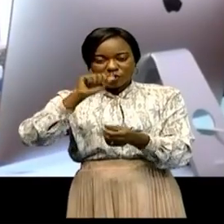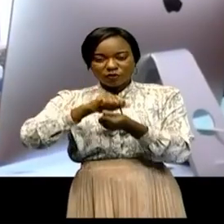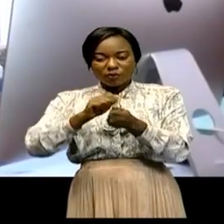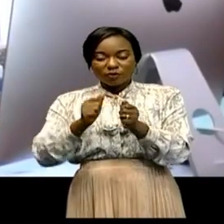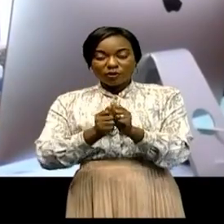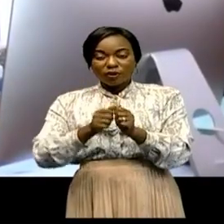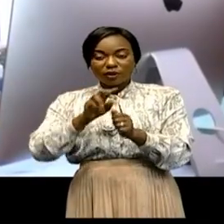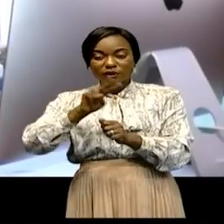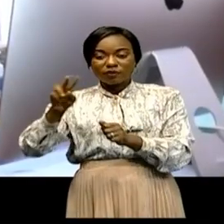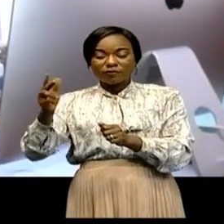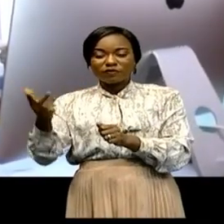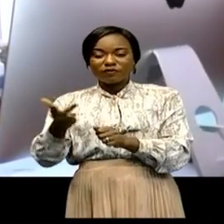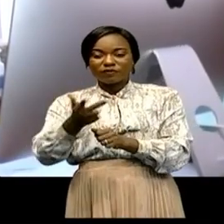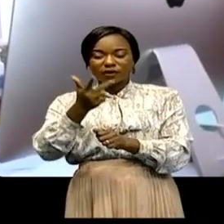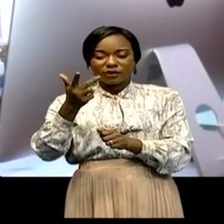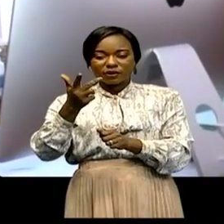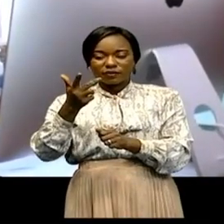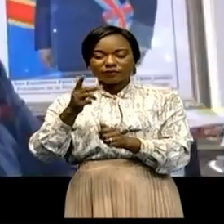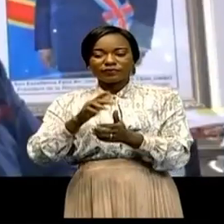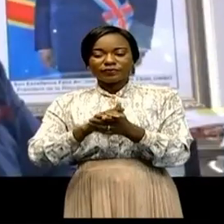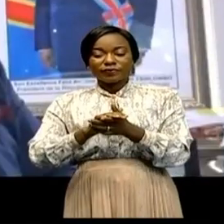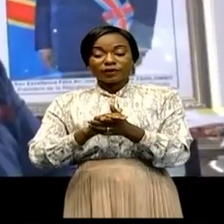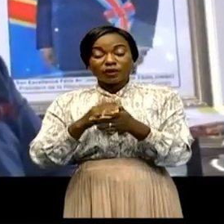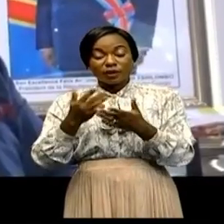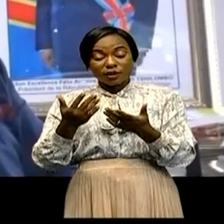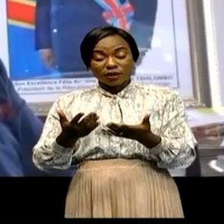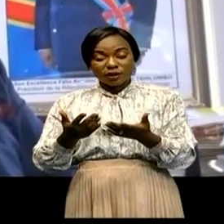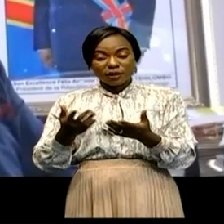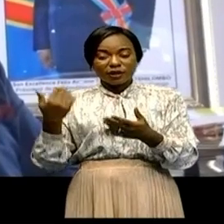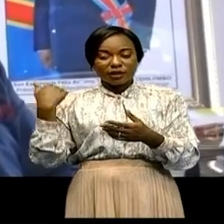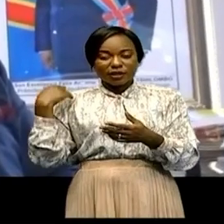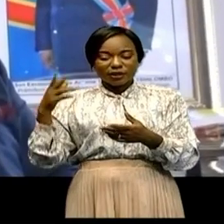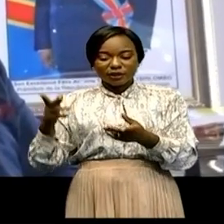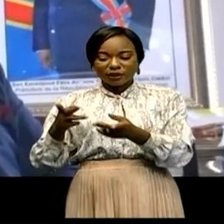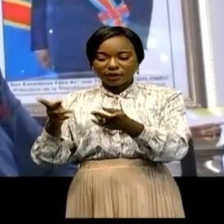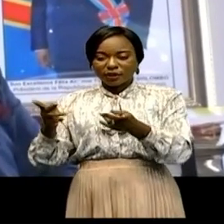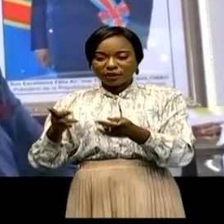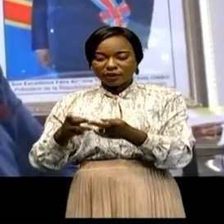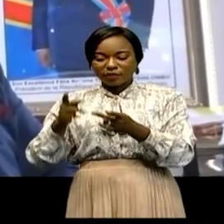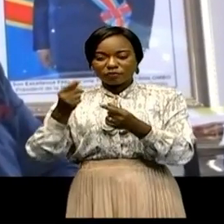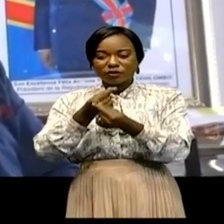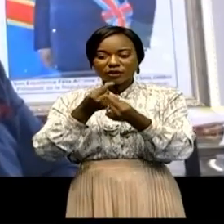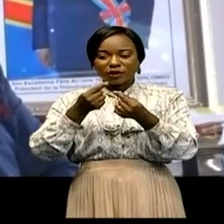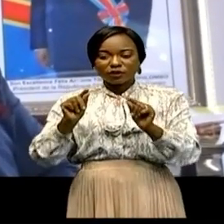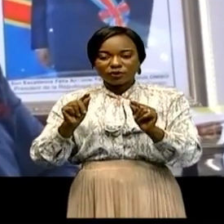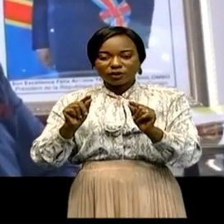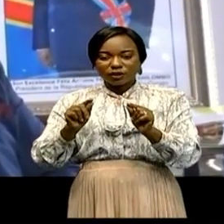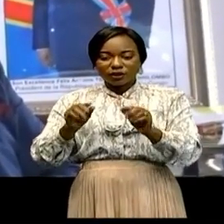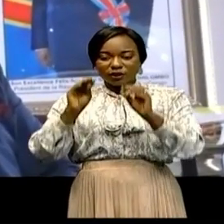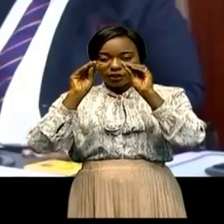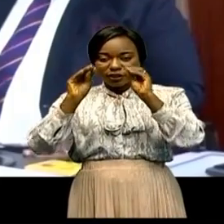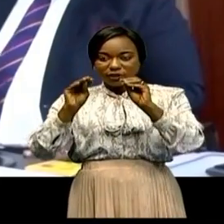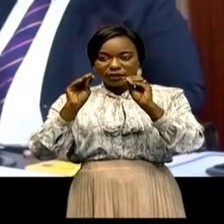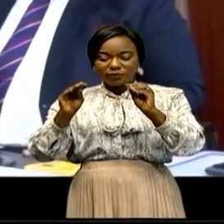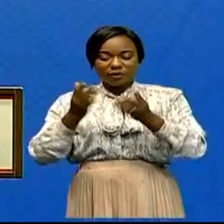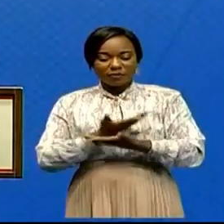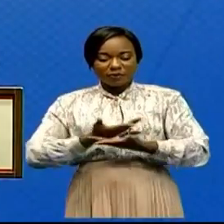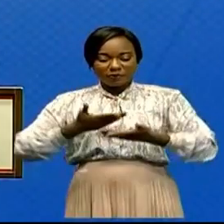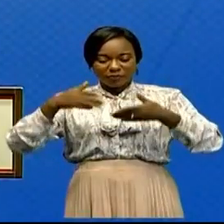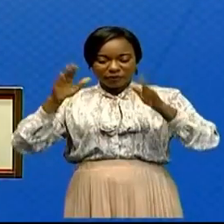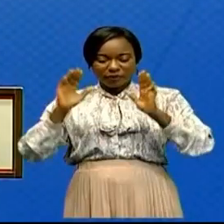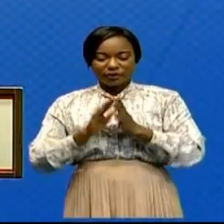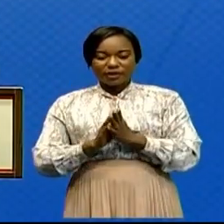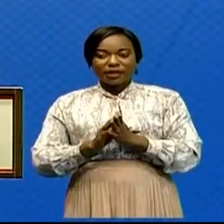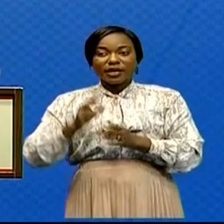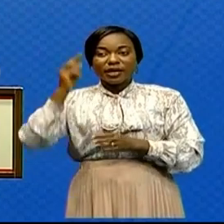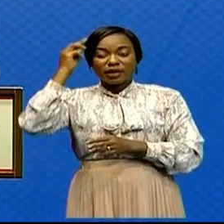budget programme. De l'état des lieux de la mise en œuvre de la gratuité de l'enseignement primaire. Le ministre de